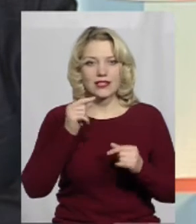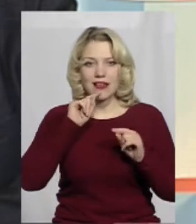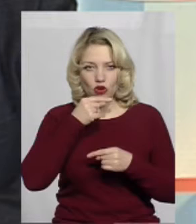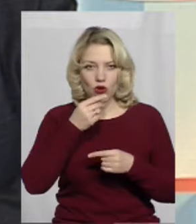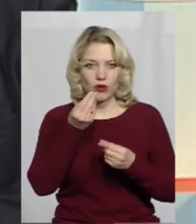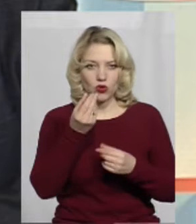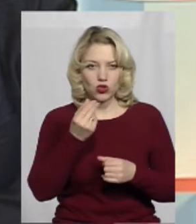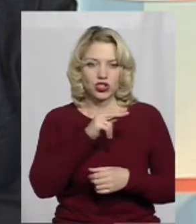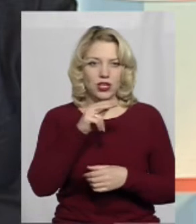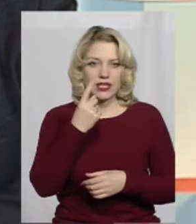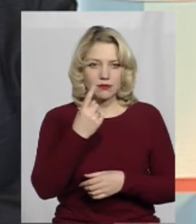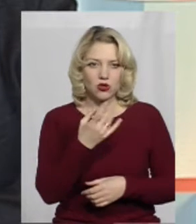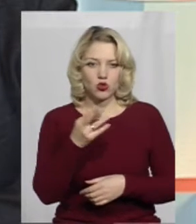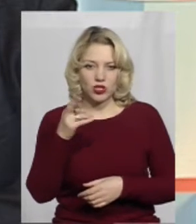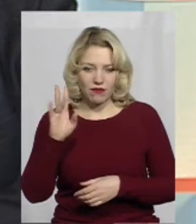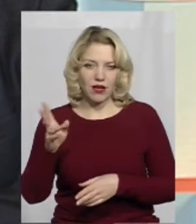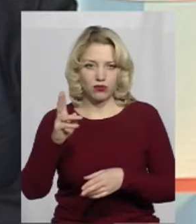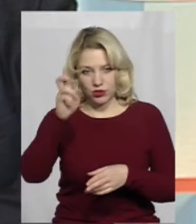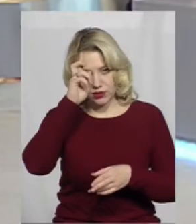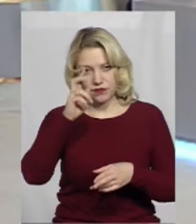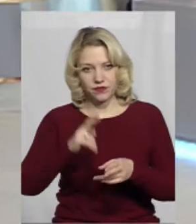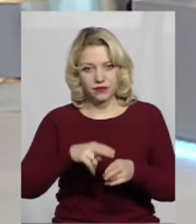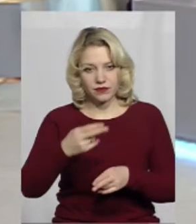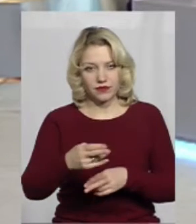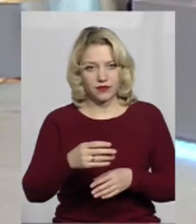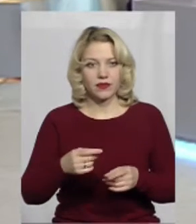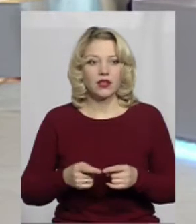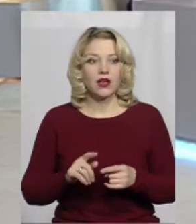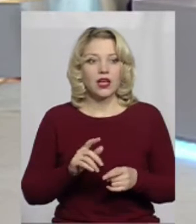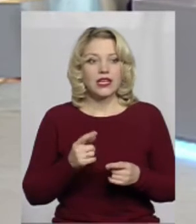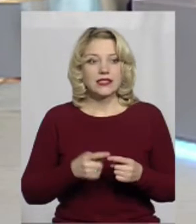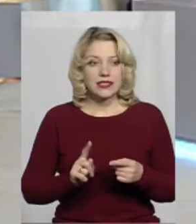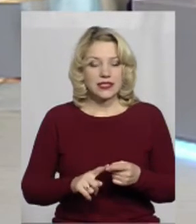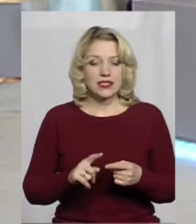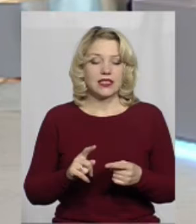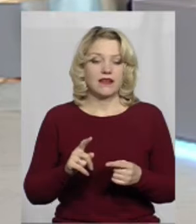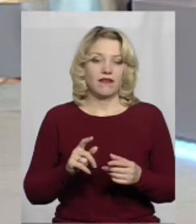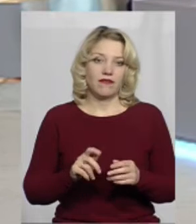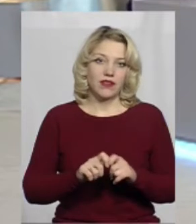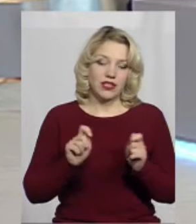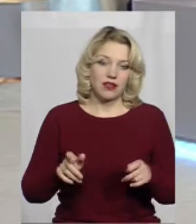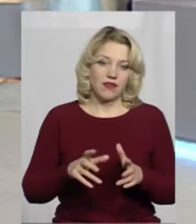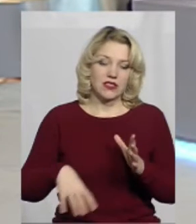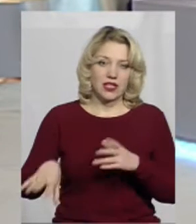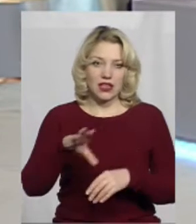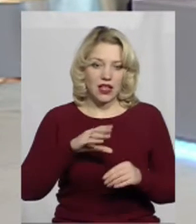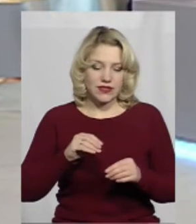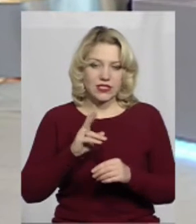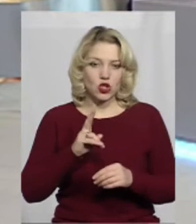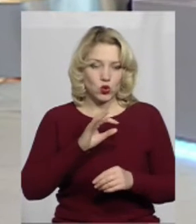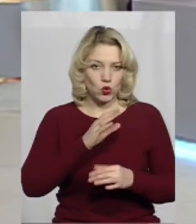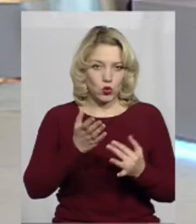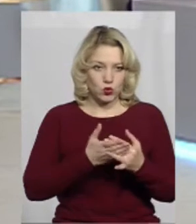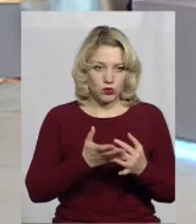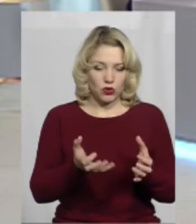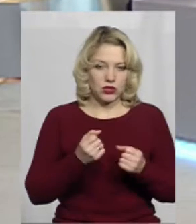будуть зараховані на поточні рахунки фізичних осіб. Ці рахунки автоматично відкриваються для всіх субсидіантів чи лише для тих, в кого видно,